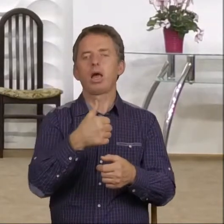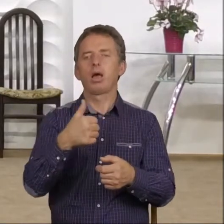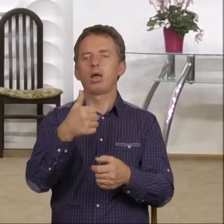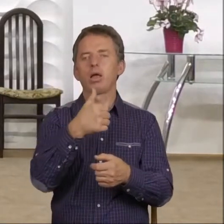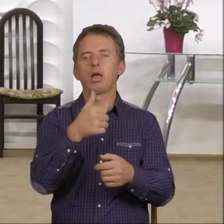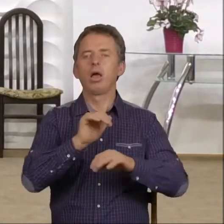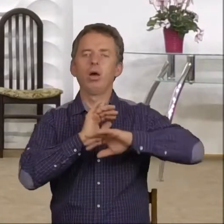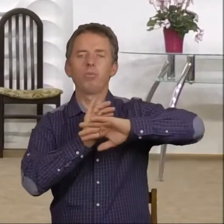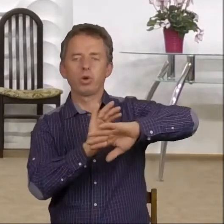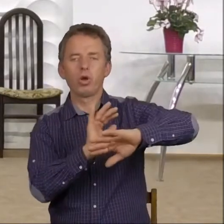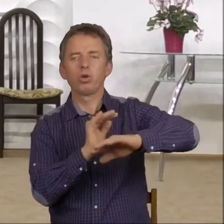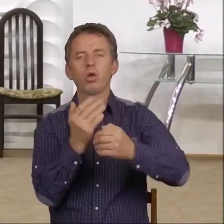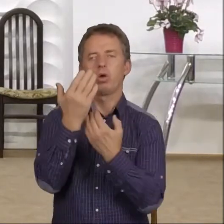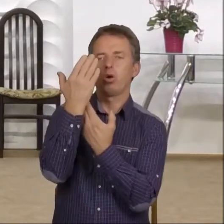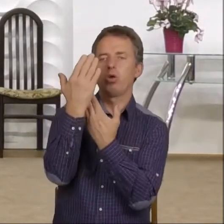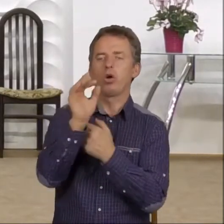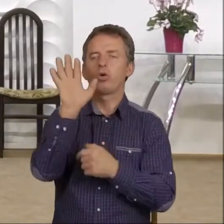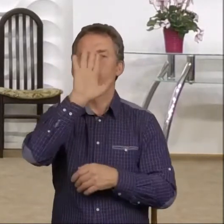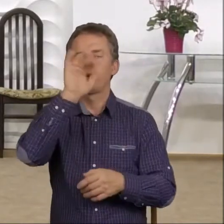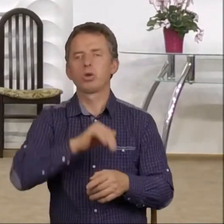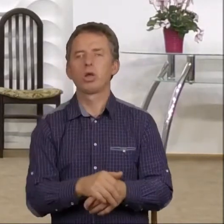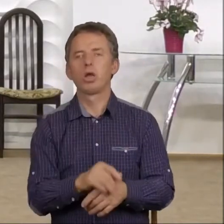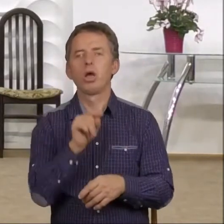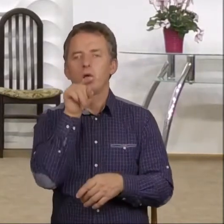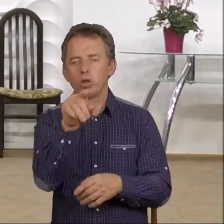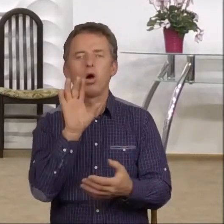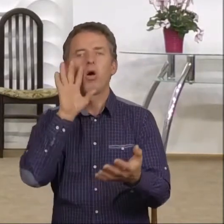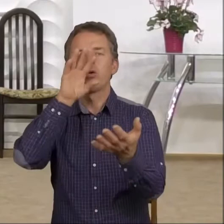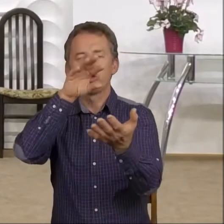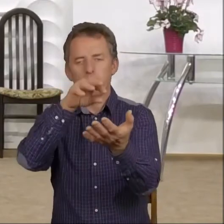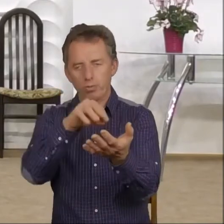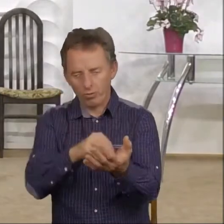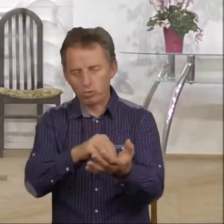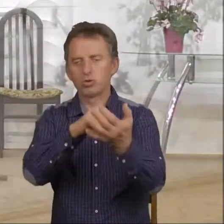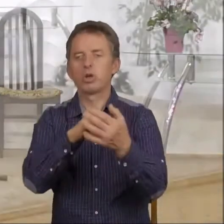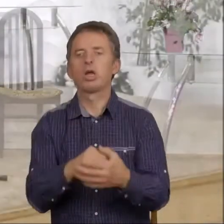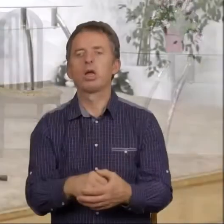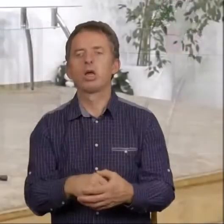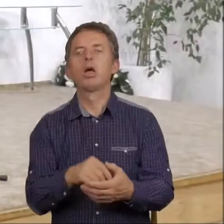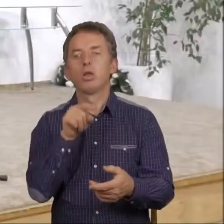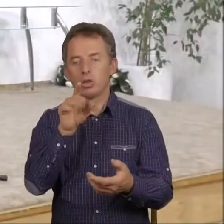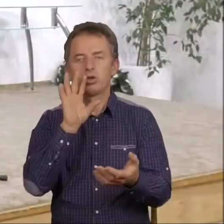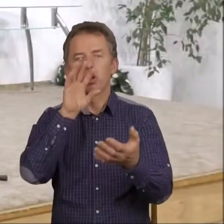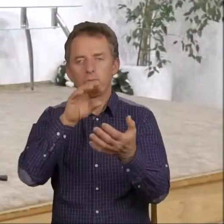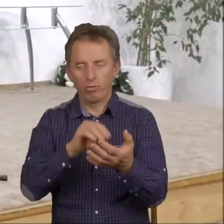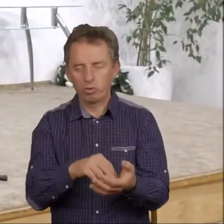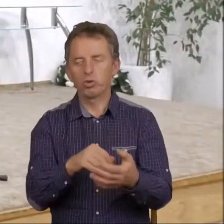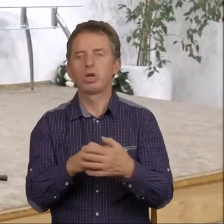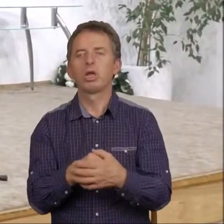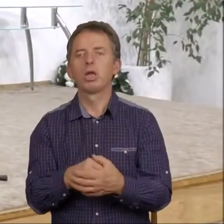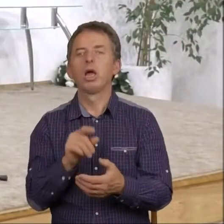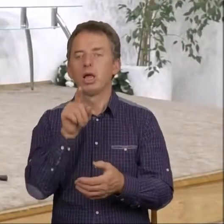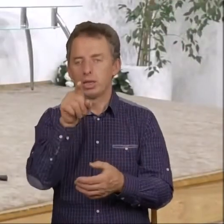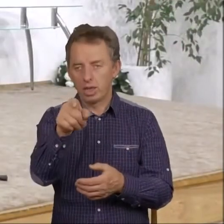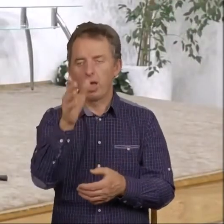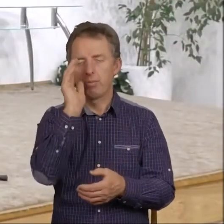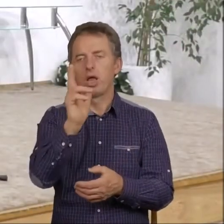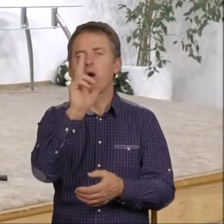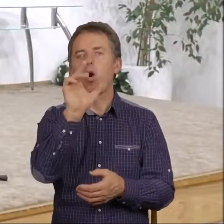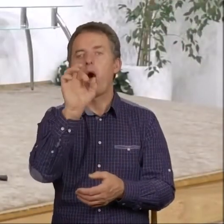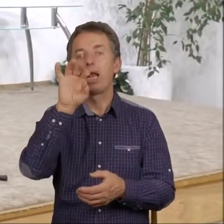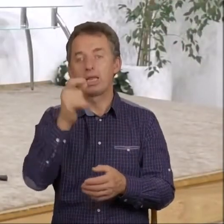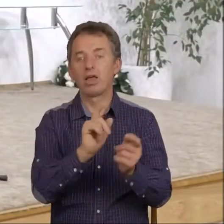broniąc honoru Bożego, to się powtórzy. To się powtórzy. Tam będzie koalicja,